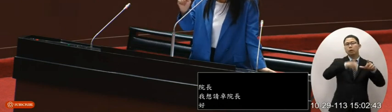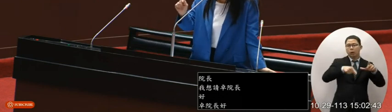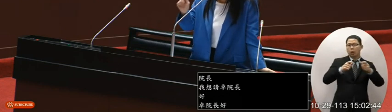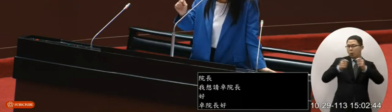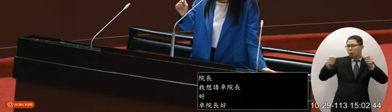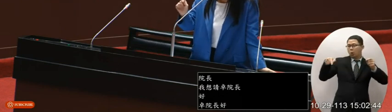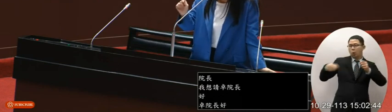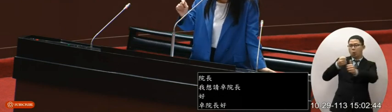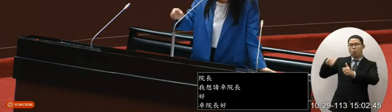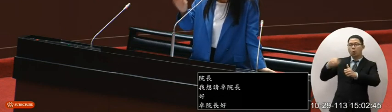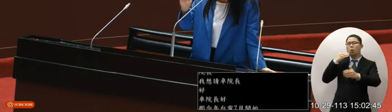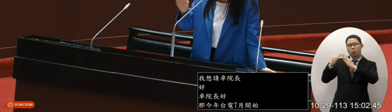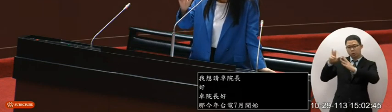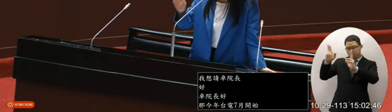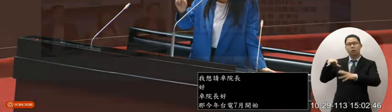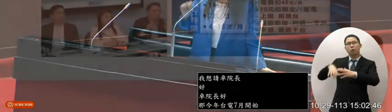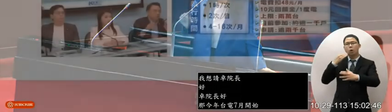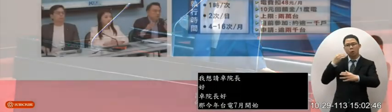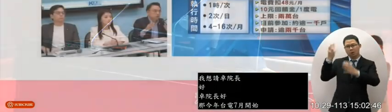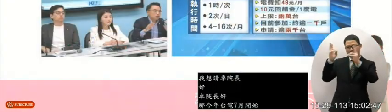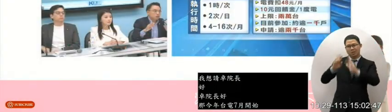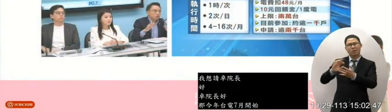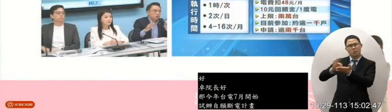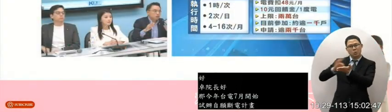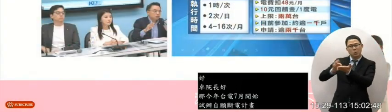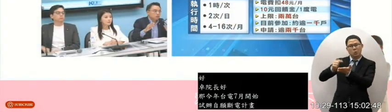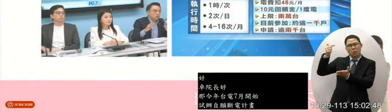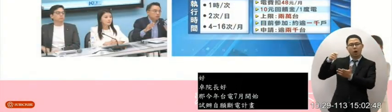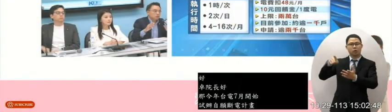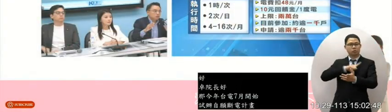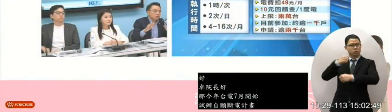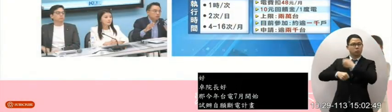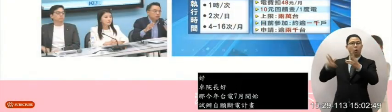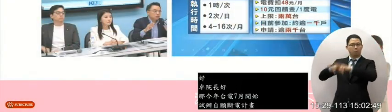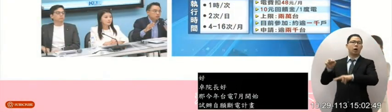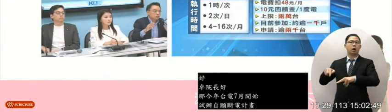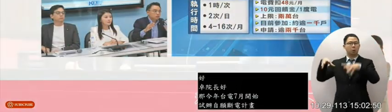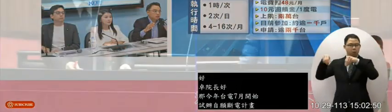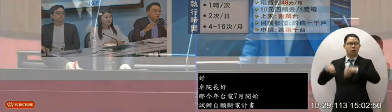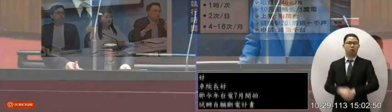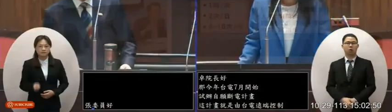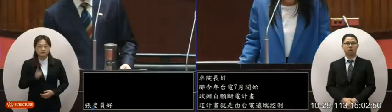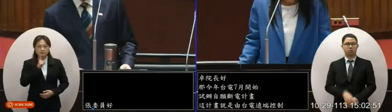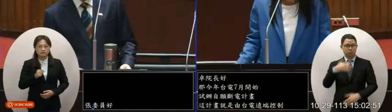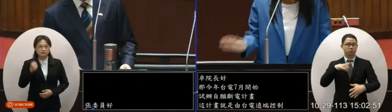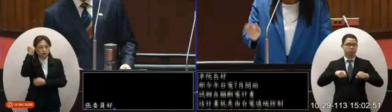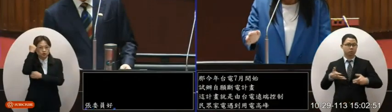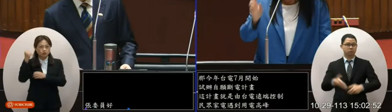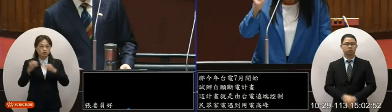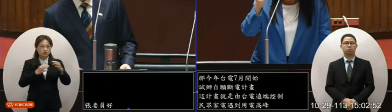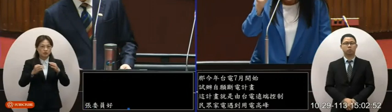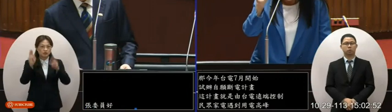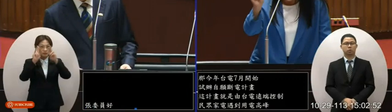電遇到用電高峰呢他就會關掉民眾的家電院長您知道這個計劃嗎你說的是駐商節電的設施嗎